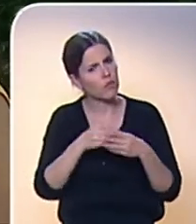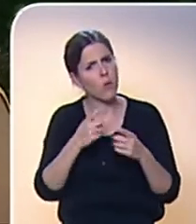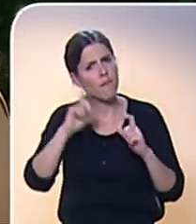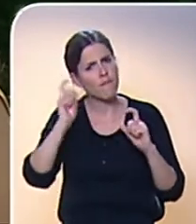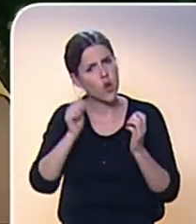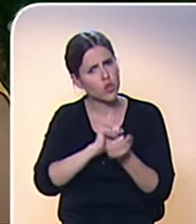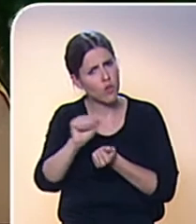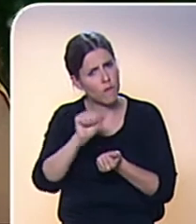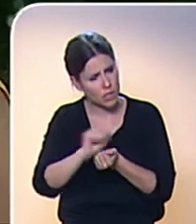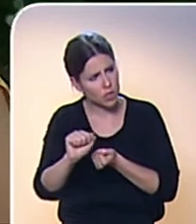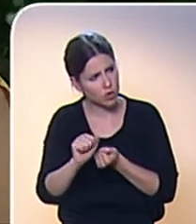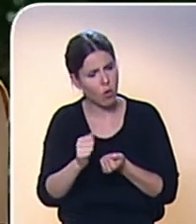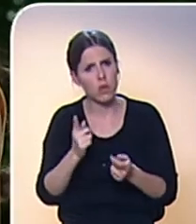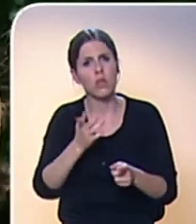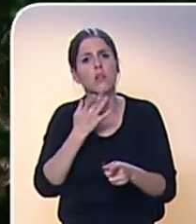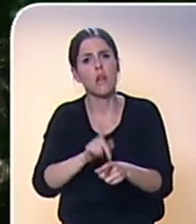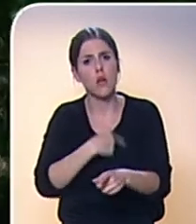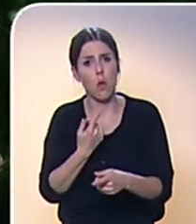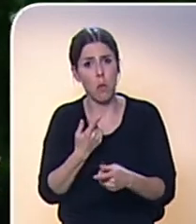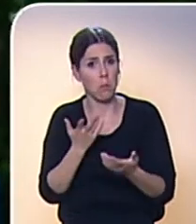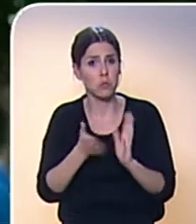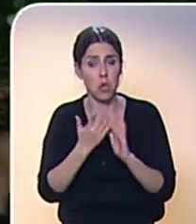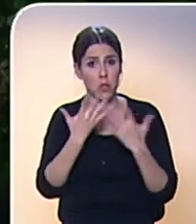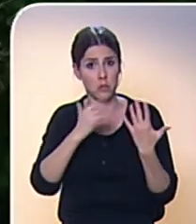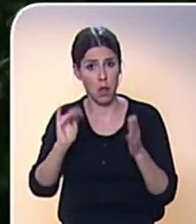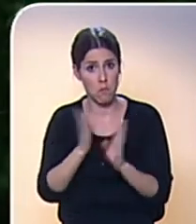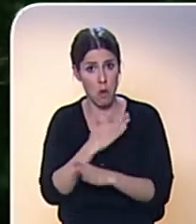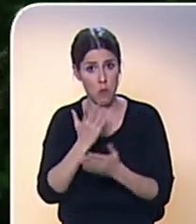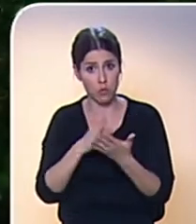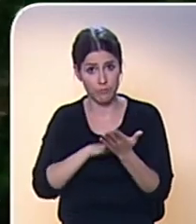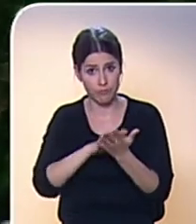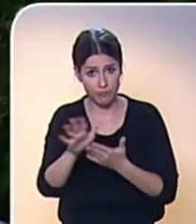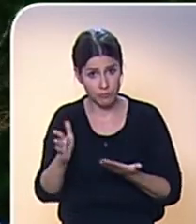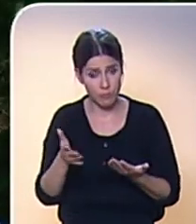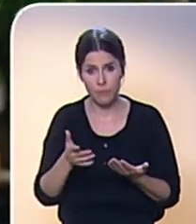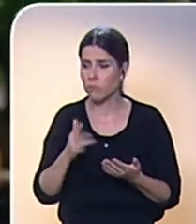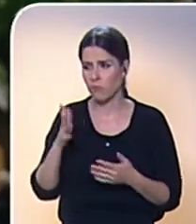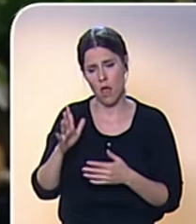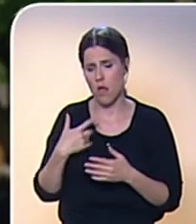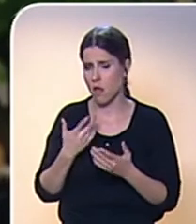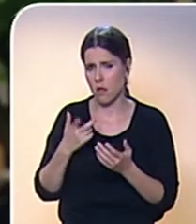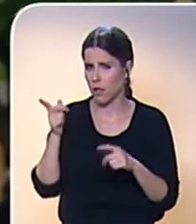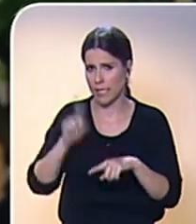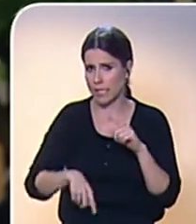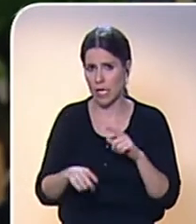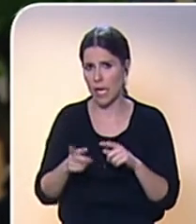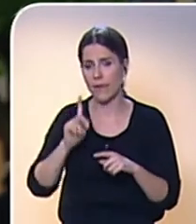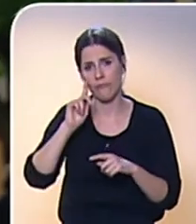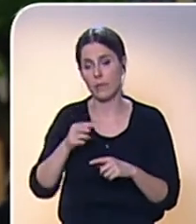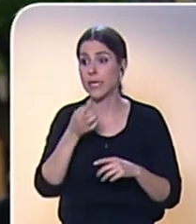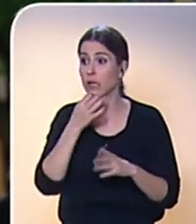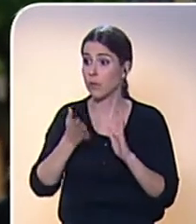papírové fotografie? Nemůže se stát, že třeba po deseti letech s ní vymizí barvy? To se určitě stát nemůže. Minimálně ve fotoknize